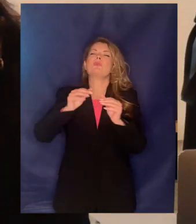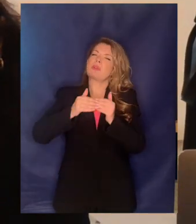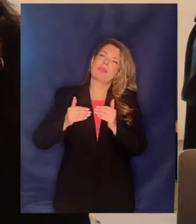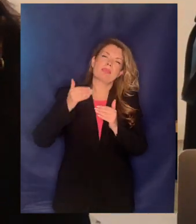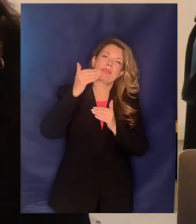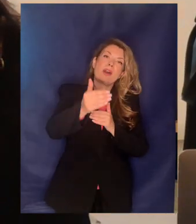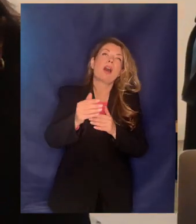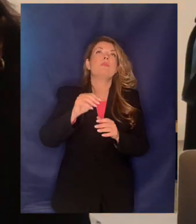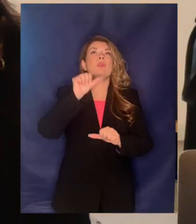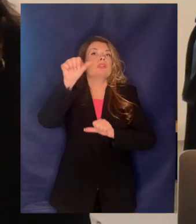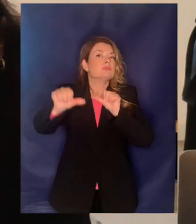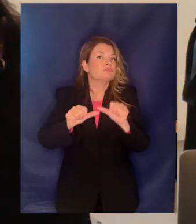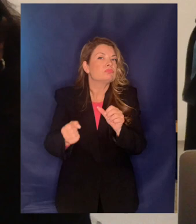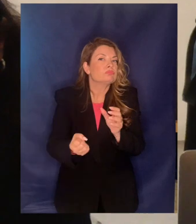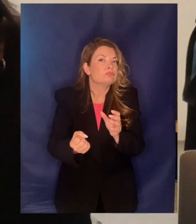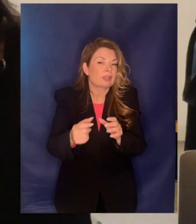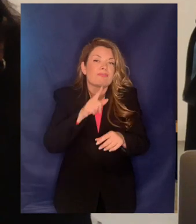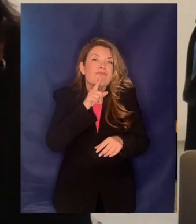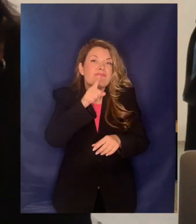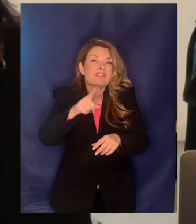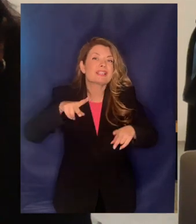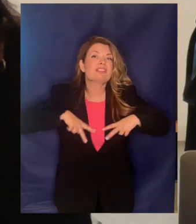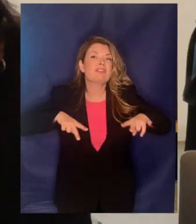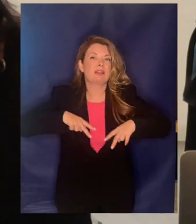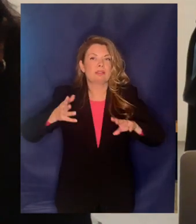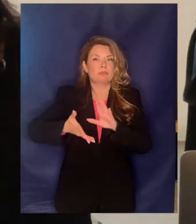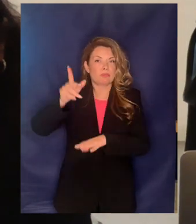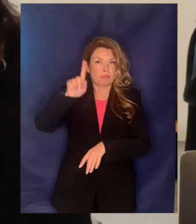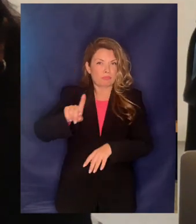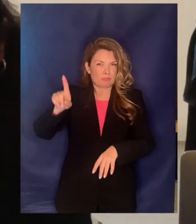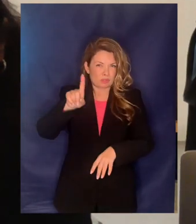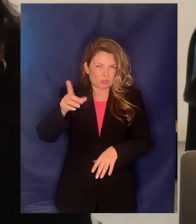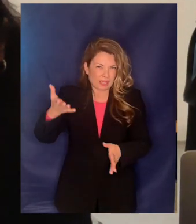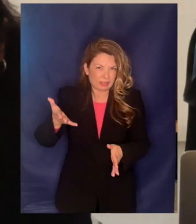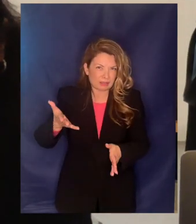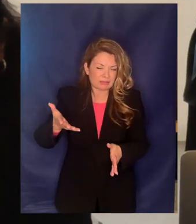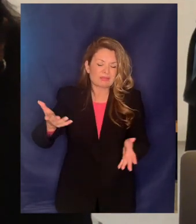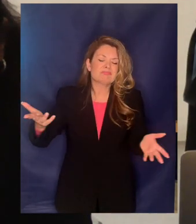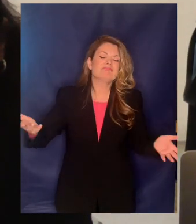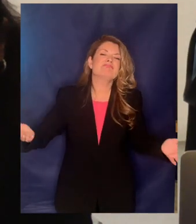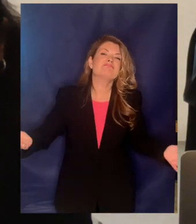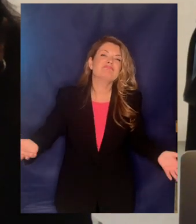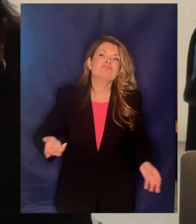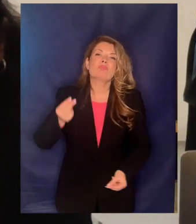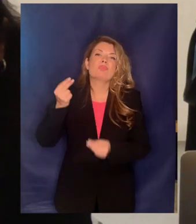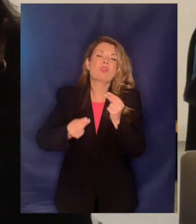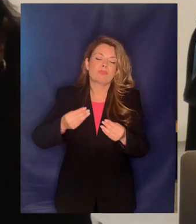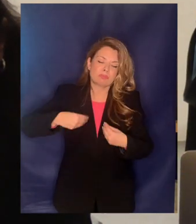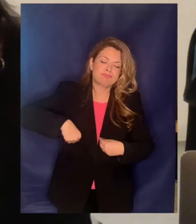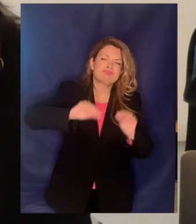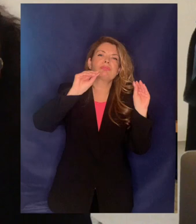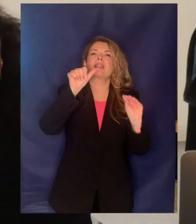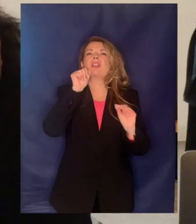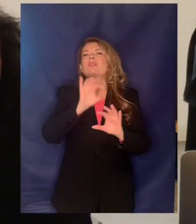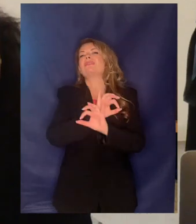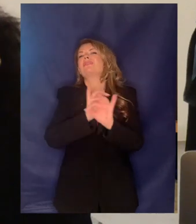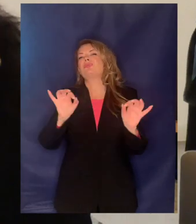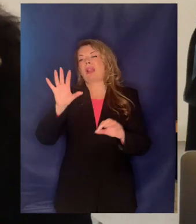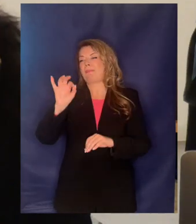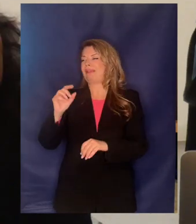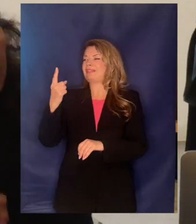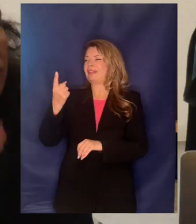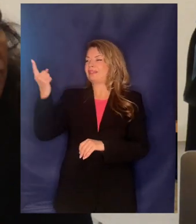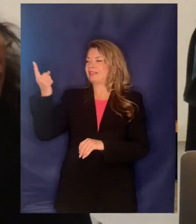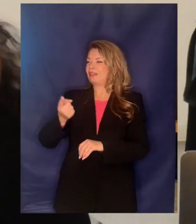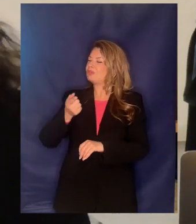επόμενη κυβέρνηση Μητσοτάκη θα ζήσουμε το ίδιο πράγμα που σήσαμε με τη ΔΕΗ πολύ εύκολα μπορεί να το 59% να το κάνουν